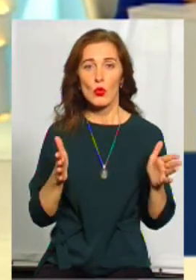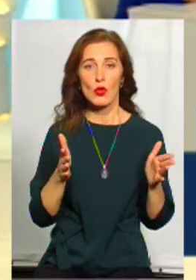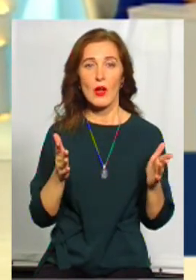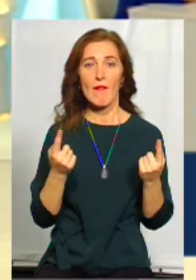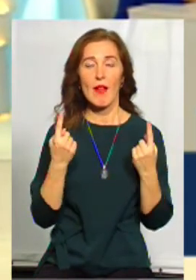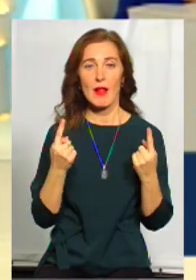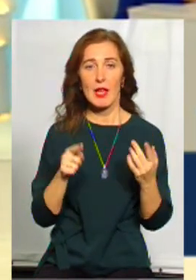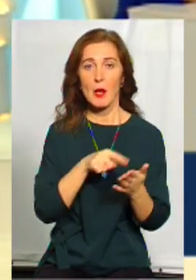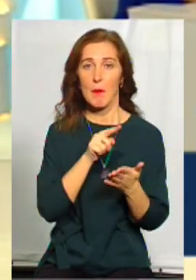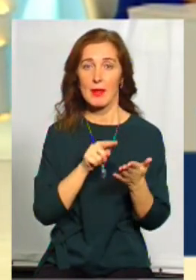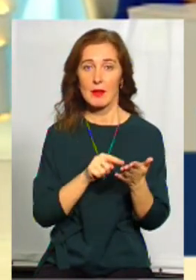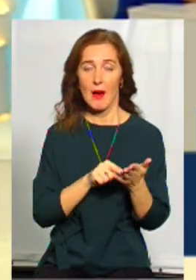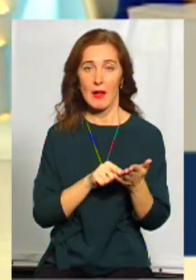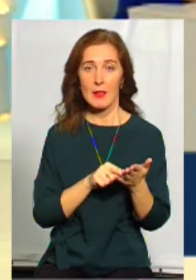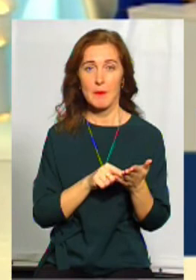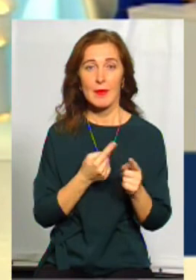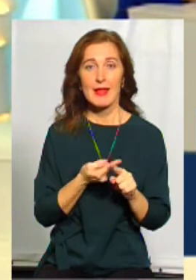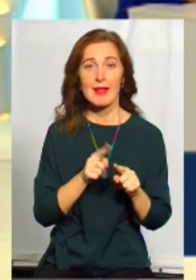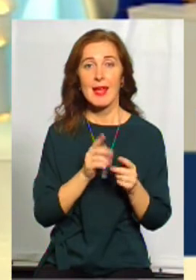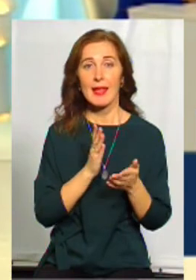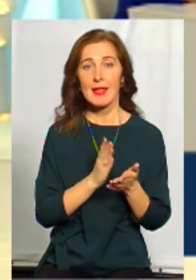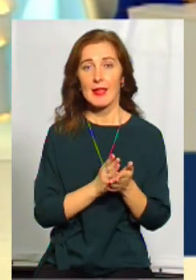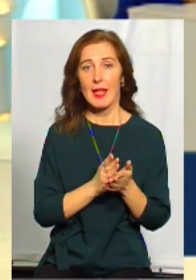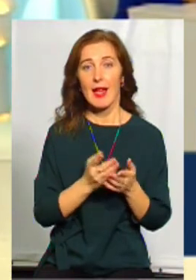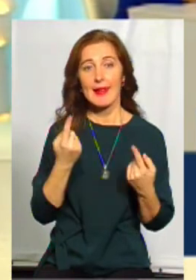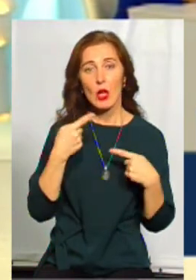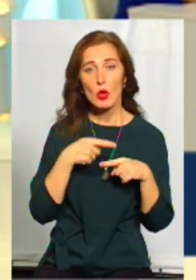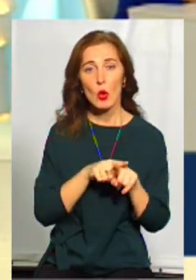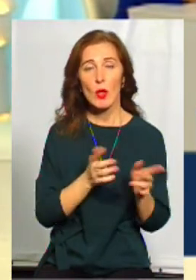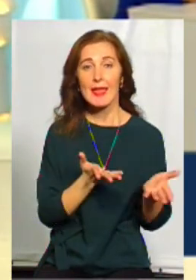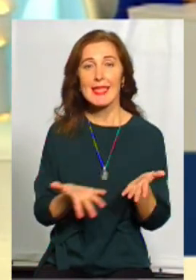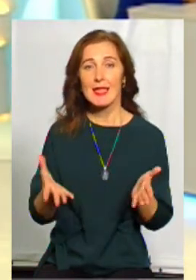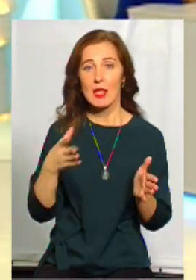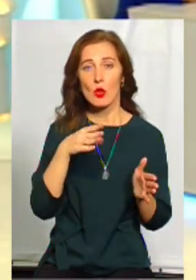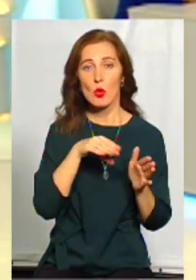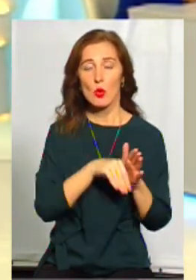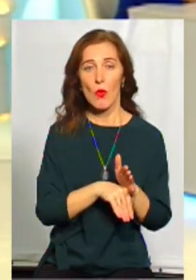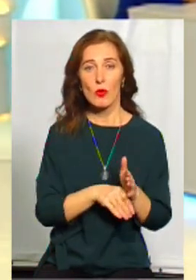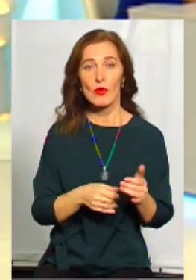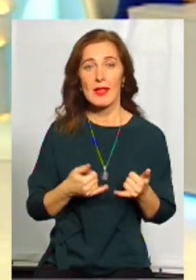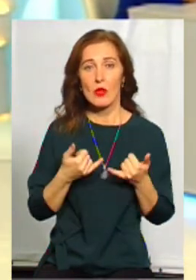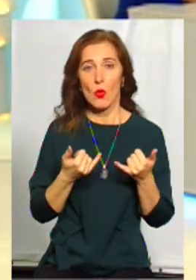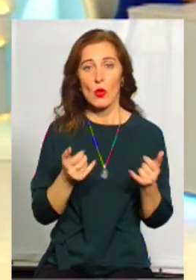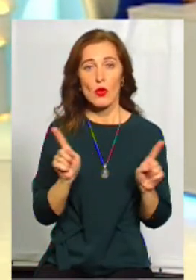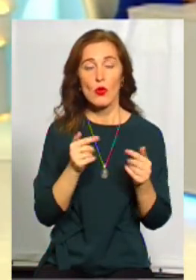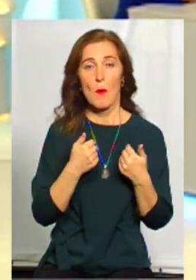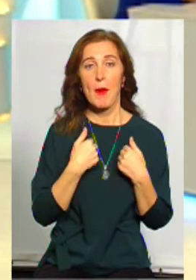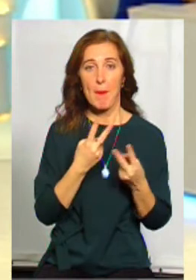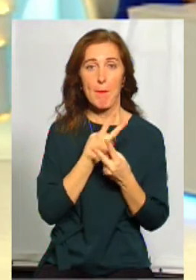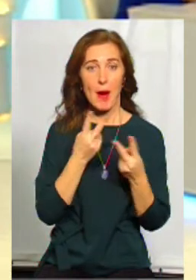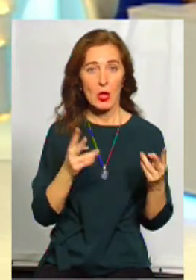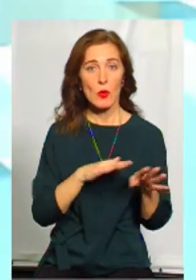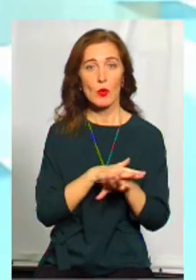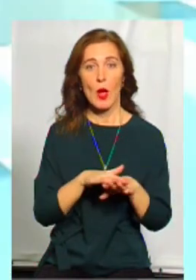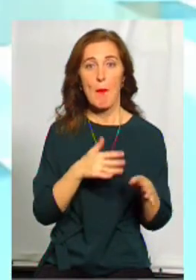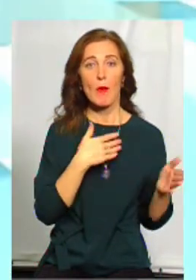відбуваються в країні. Значено, це технології. Це є технології, які застосовуються. І ми сьогодні, те, що ми бачимо в суспільстві,